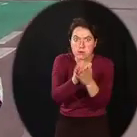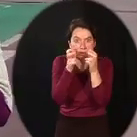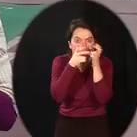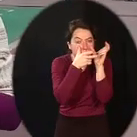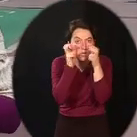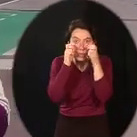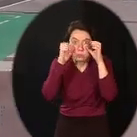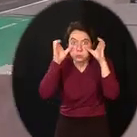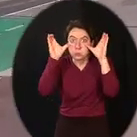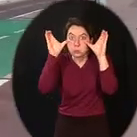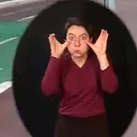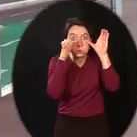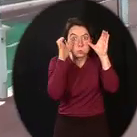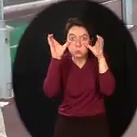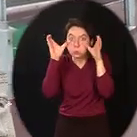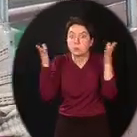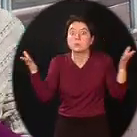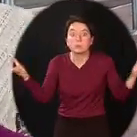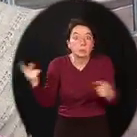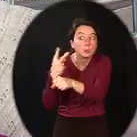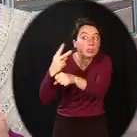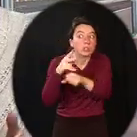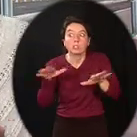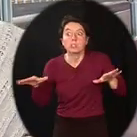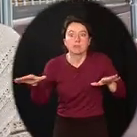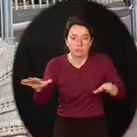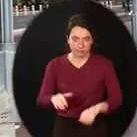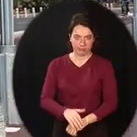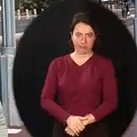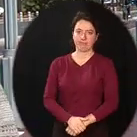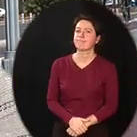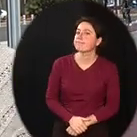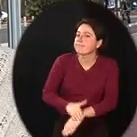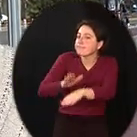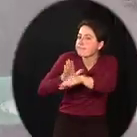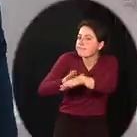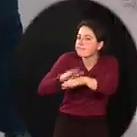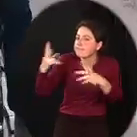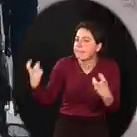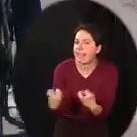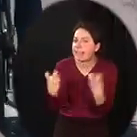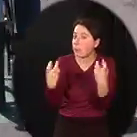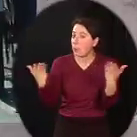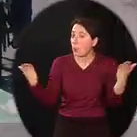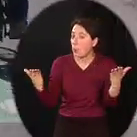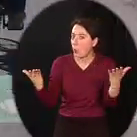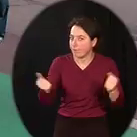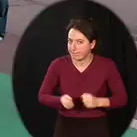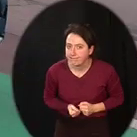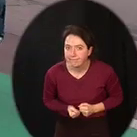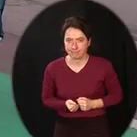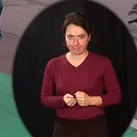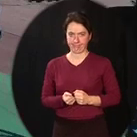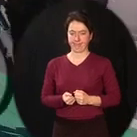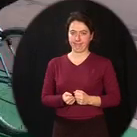et à bien regarder attentivement autour de moi pour voir arriver les dangers. Permettez-moi de vous montrer un exemple de